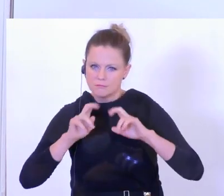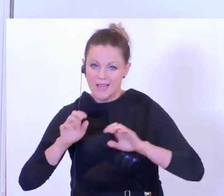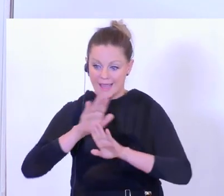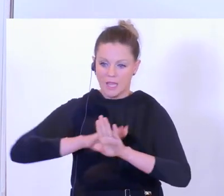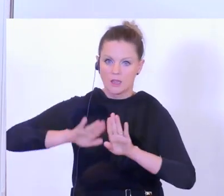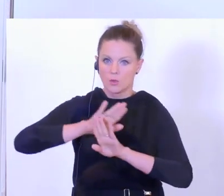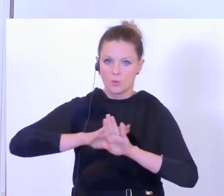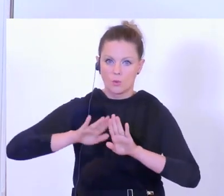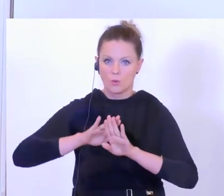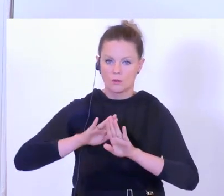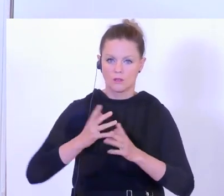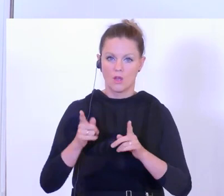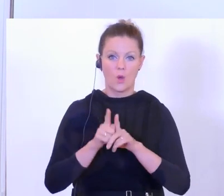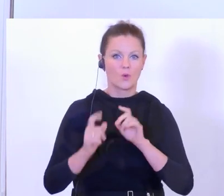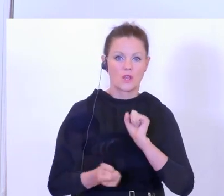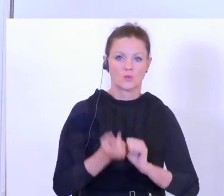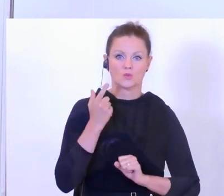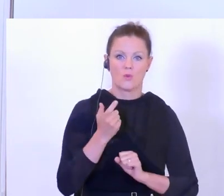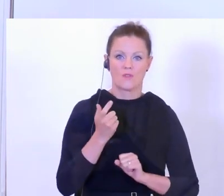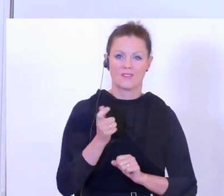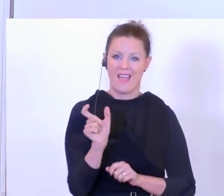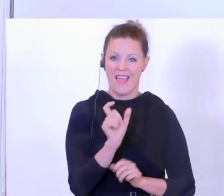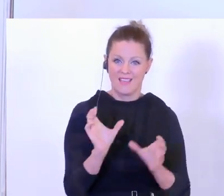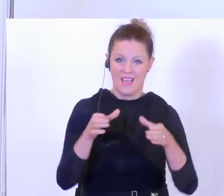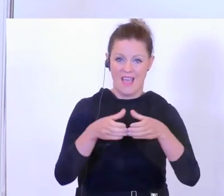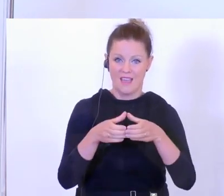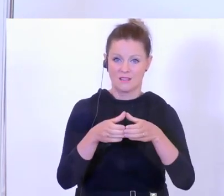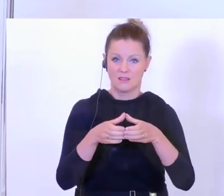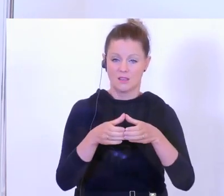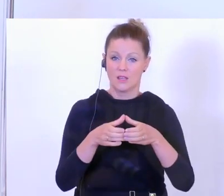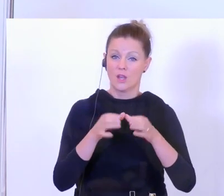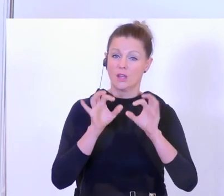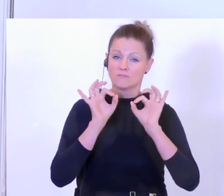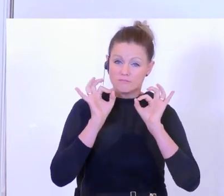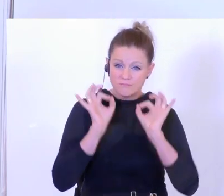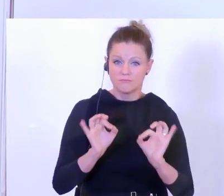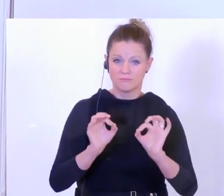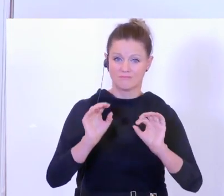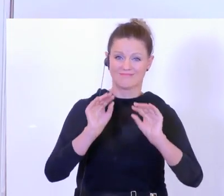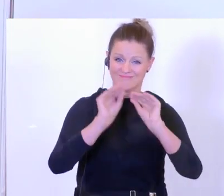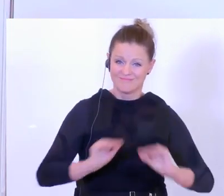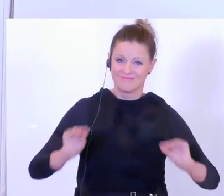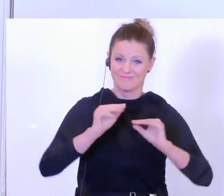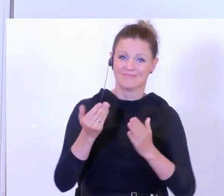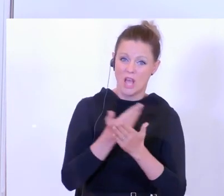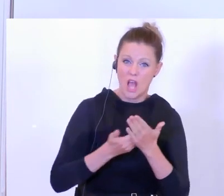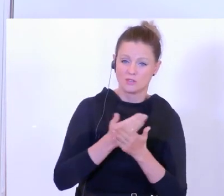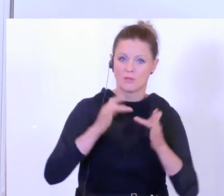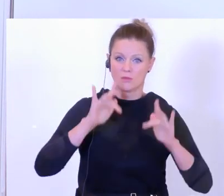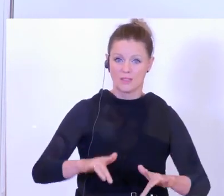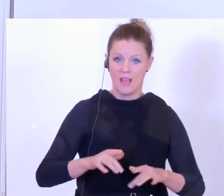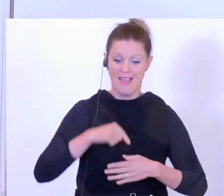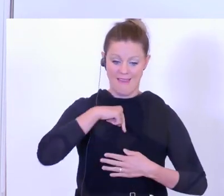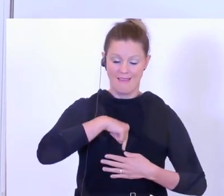Kulissen, sei es in den Sondereinheiten, eine gute Ausbildung haben, eine intrinsische Motivation